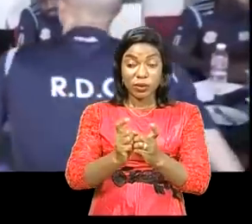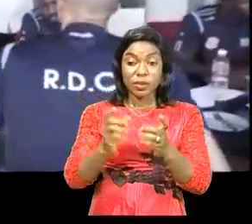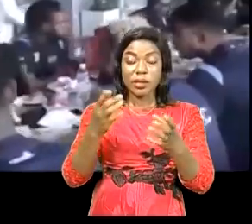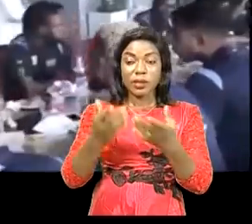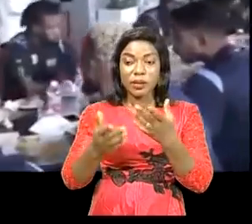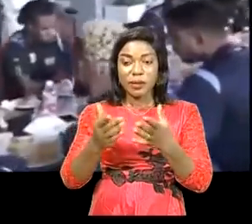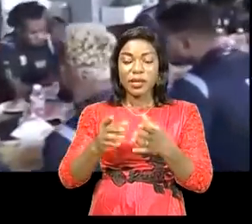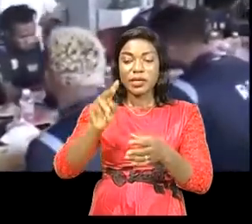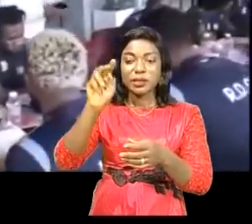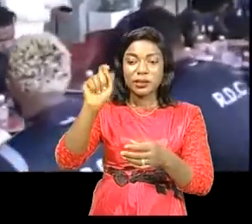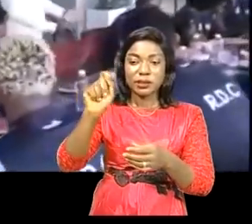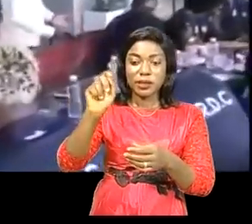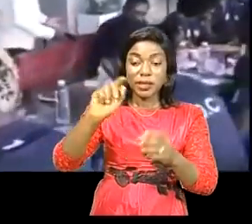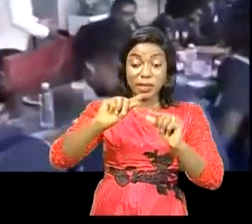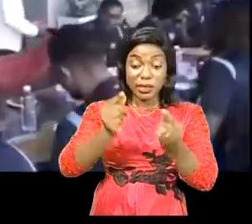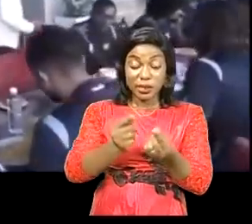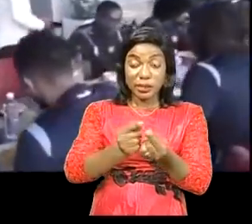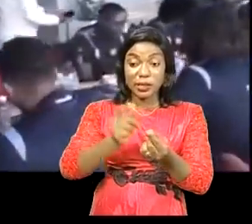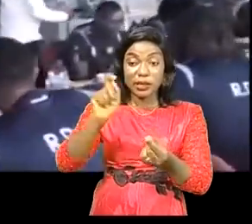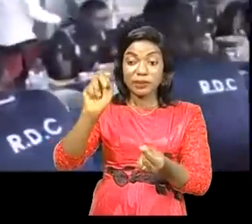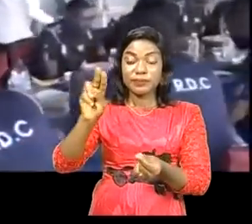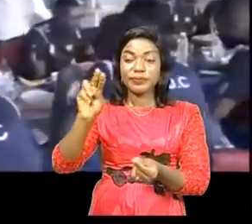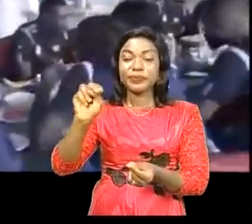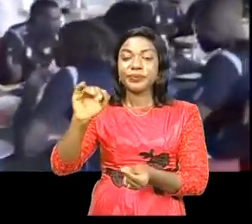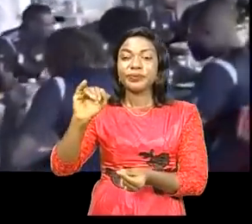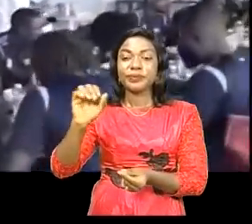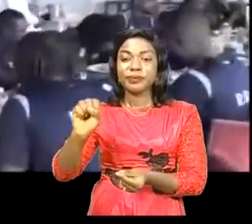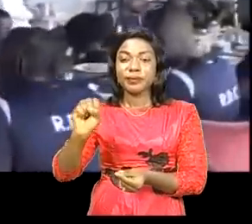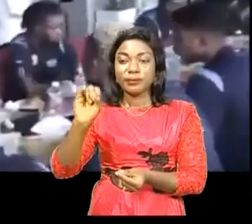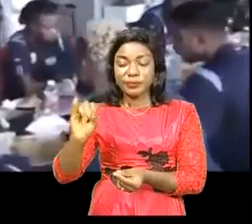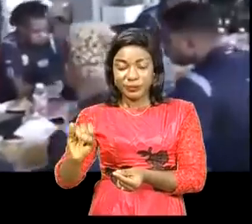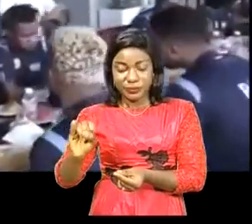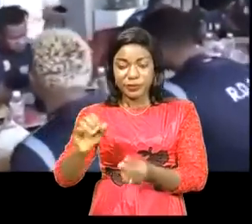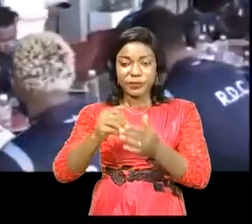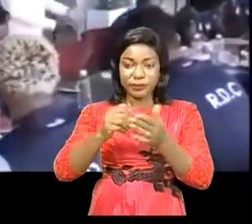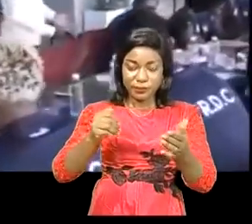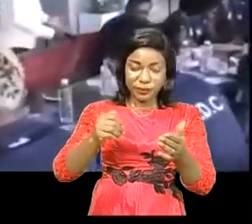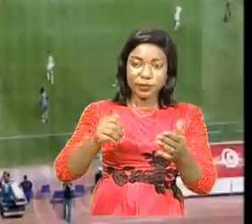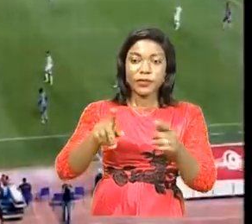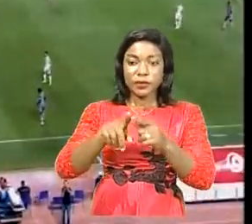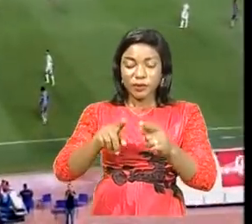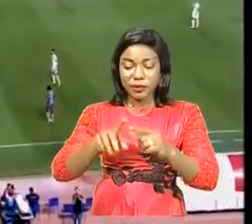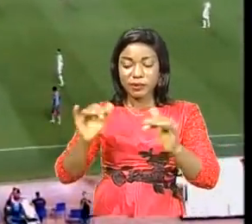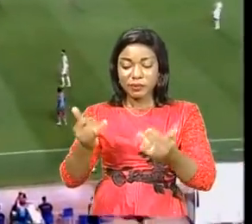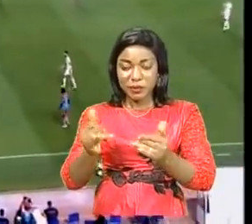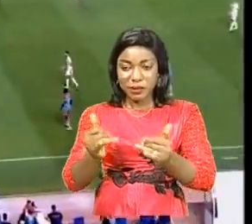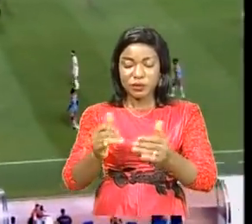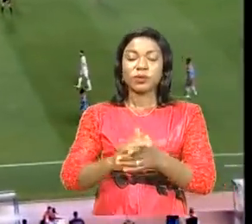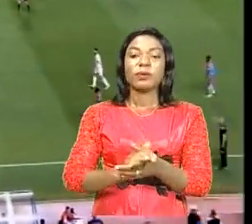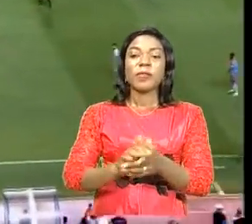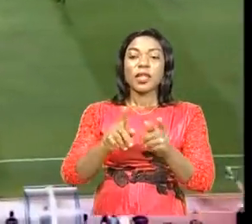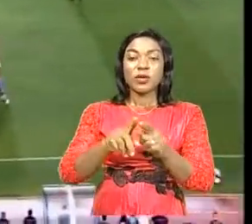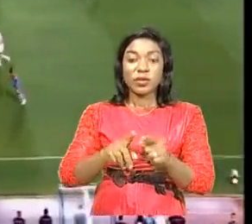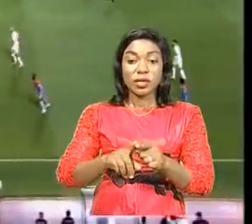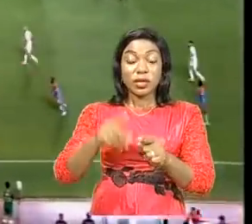des cartages de la Tunisie, les léopards se sont sentis réquinqués avant le match, malgré les scores finales qui n'ont pas été en leur